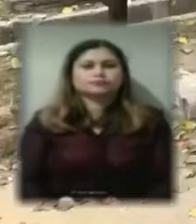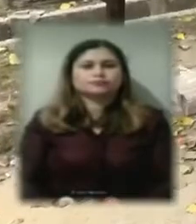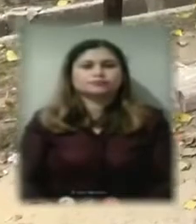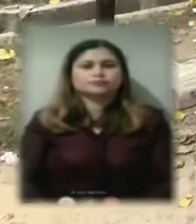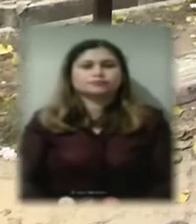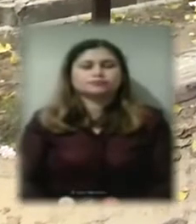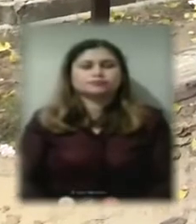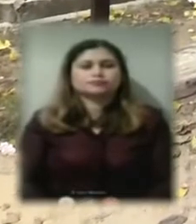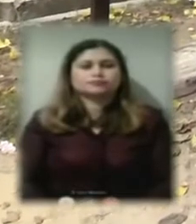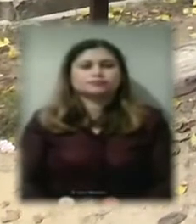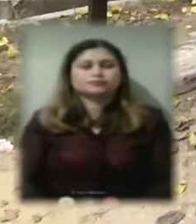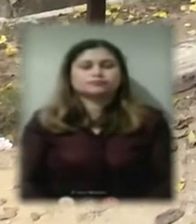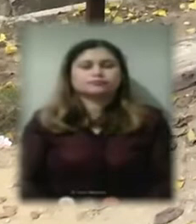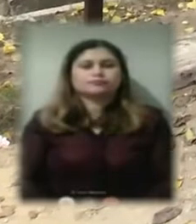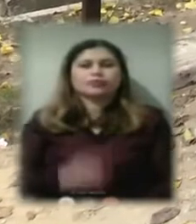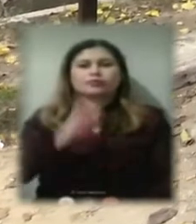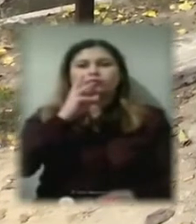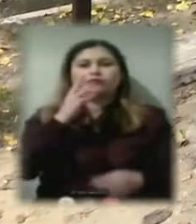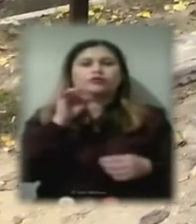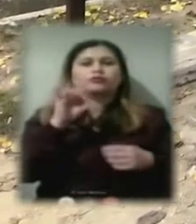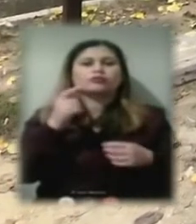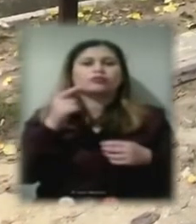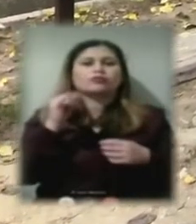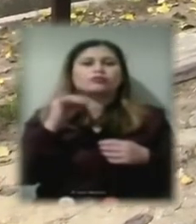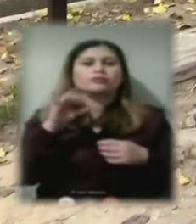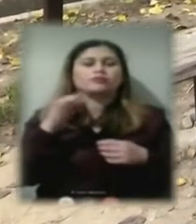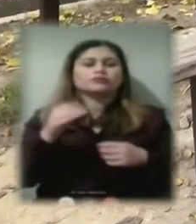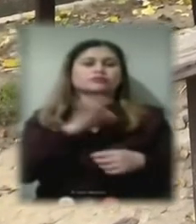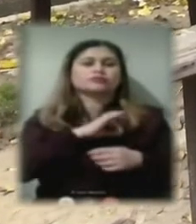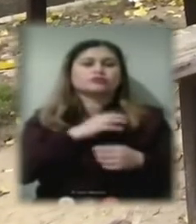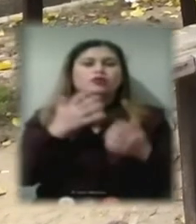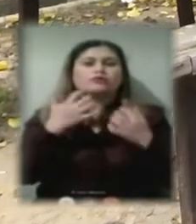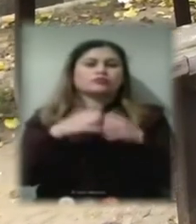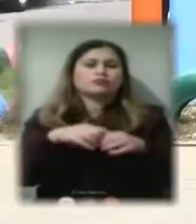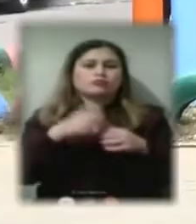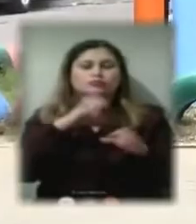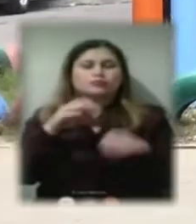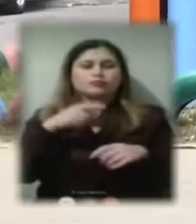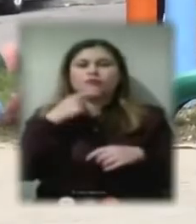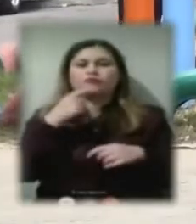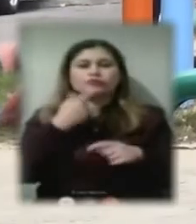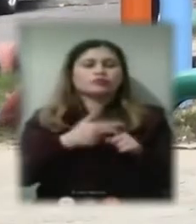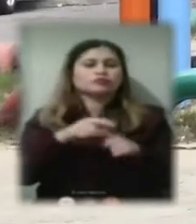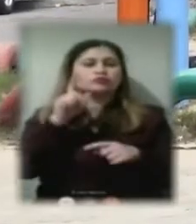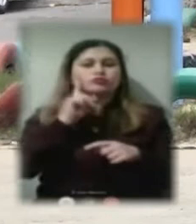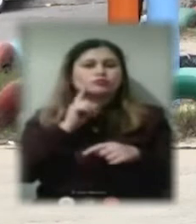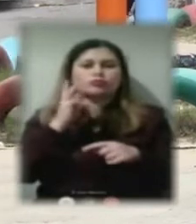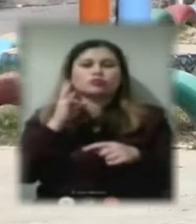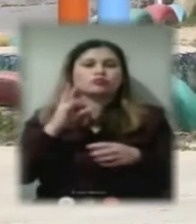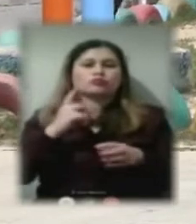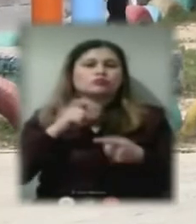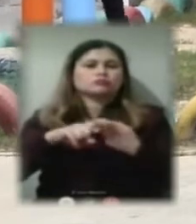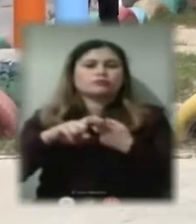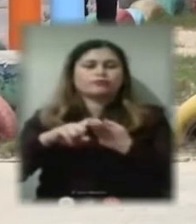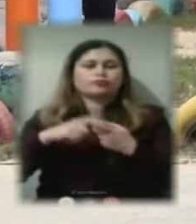Три роки Віктор Конопадський користується автономним опаленням. Говорить, що зручно і не від кого не залежить. Якщо